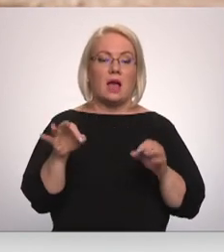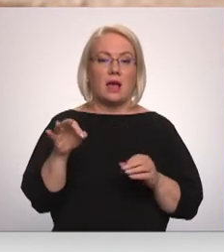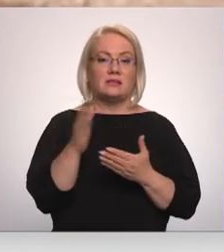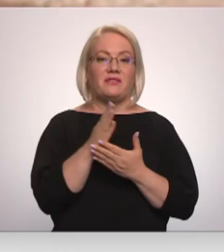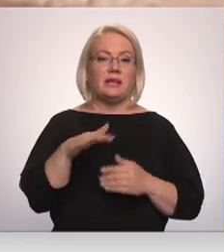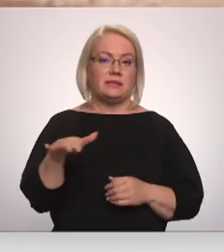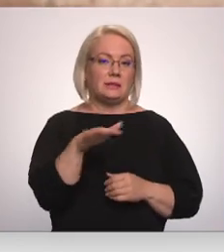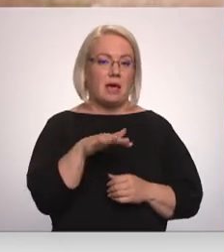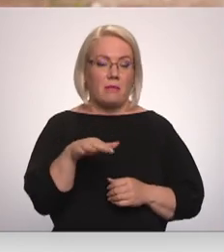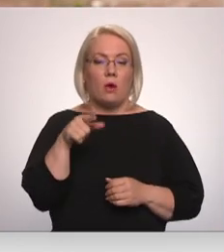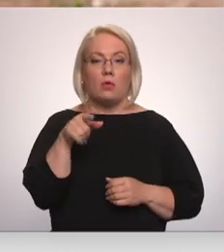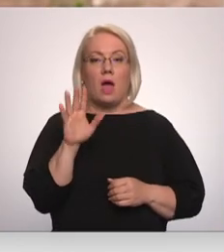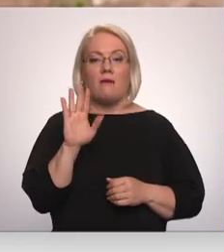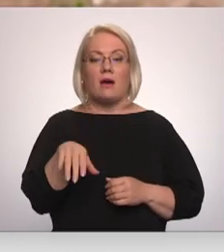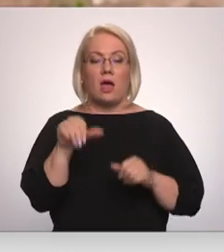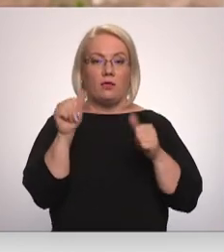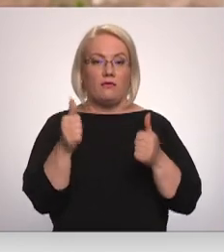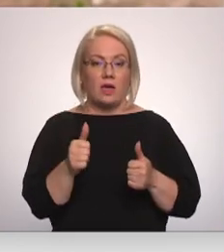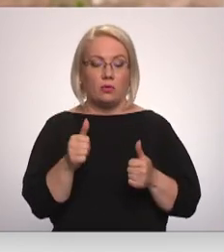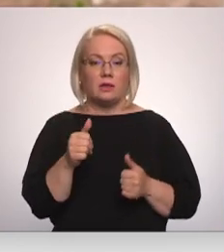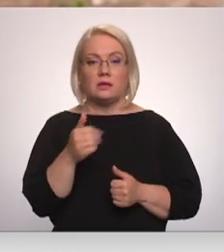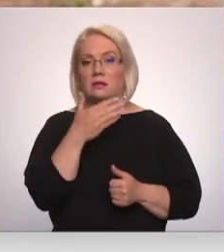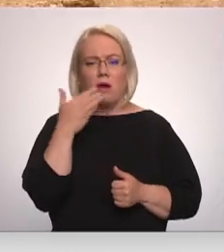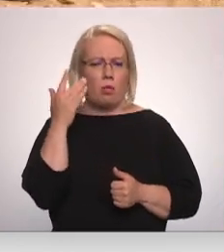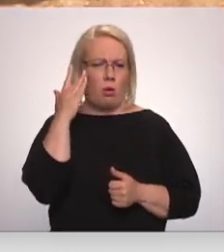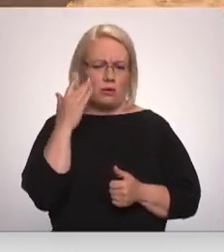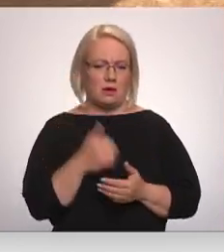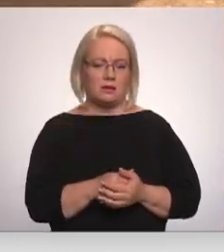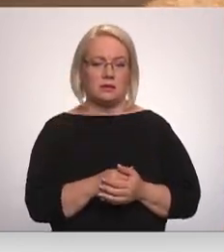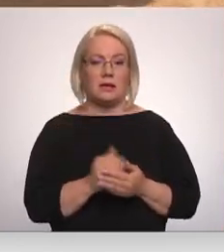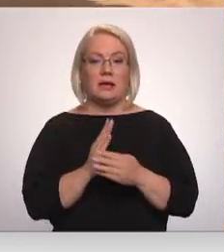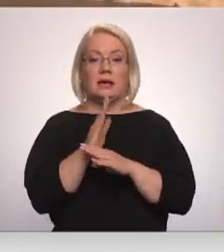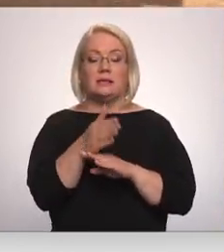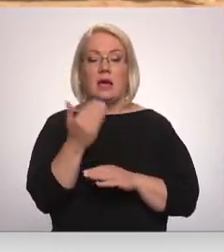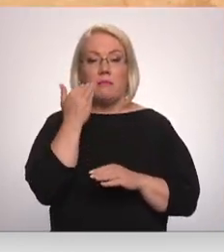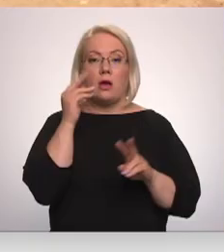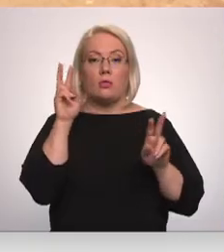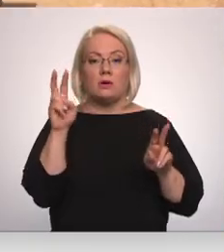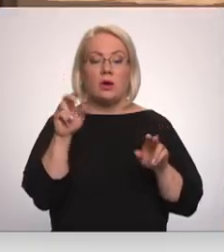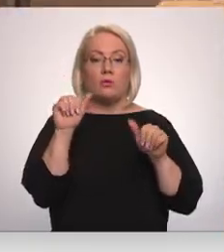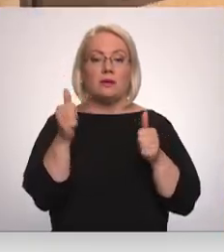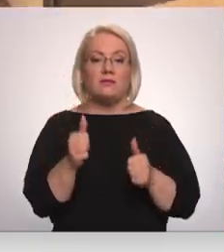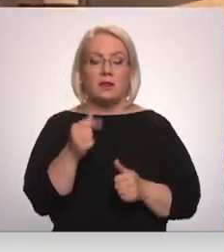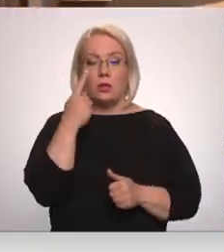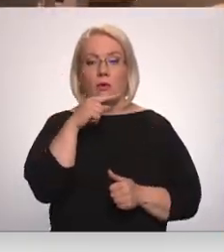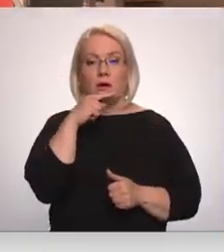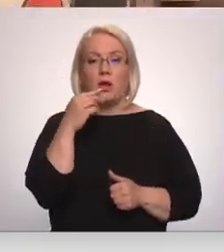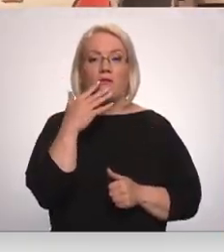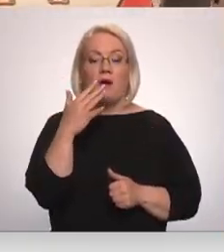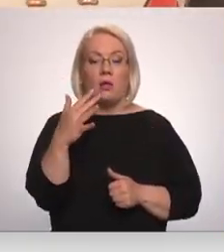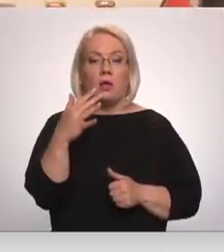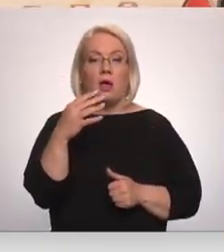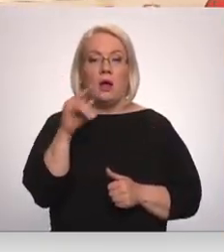Un tā varētu veidojies, nav loģikas. Ciemu nosaukums parētu būt izveidojies no Krievu valodas